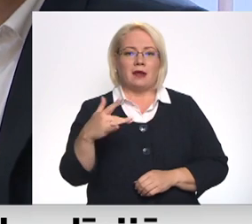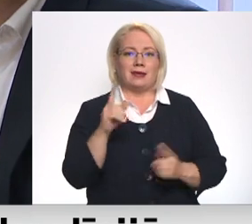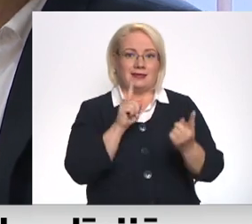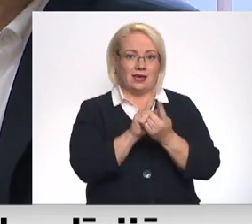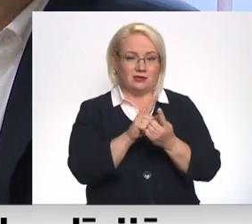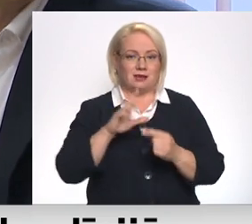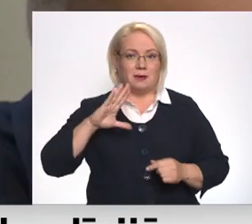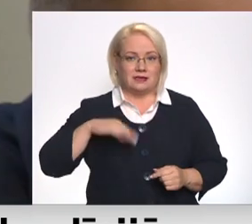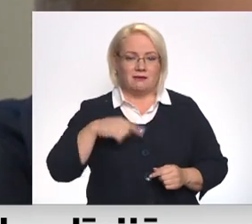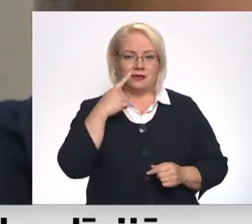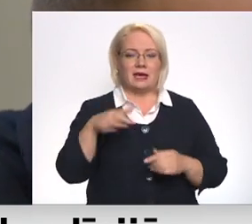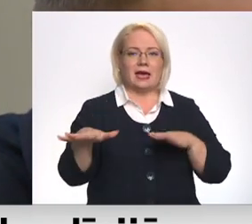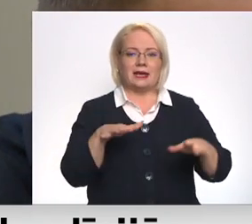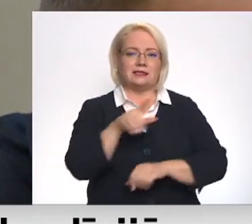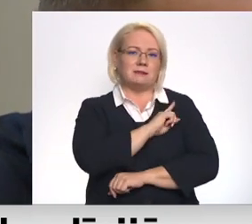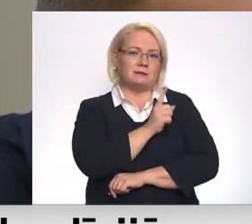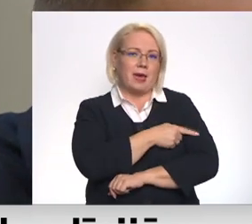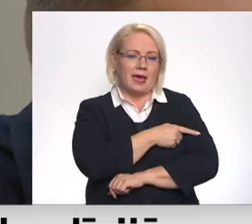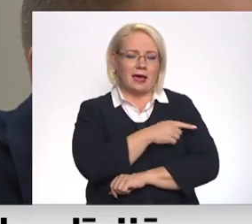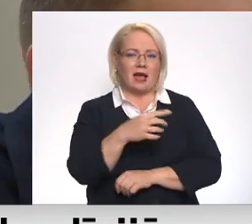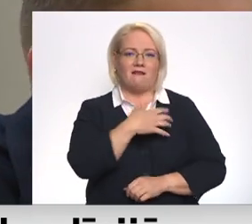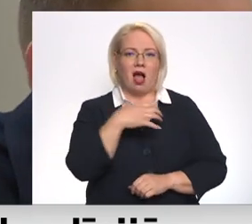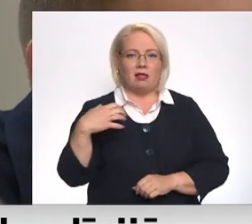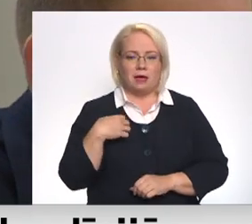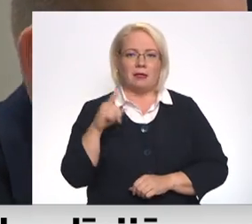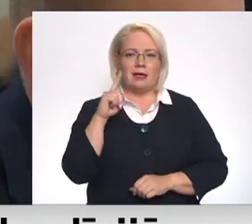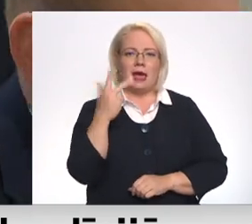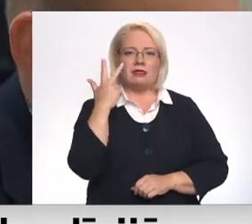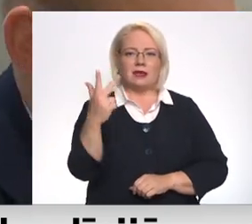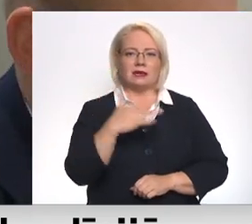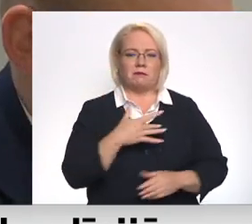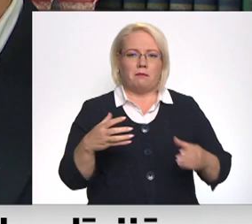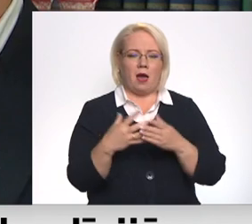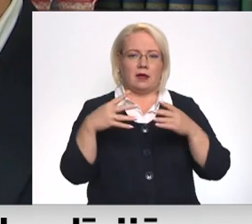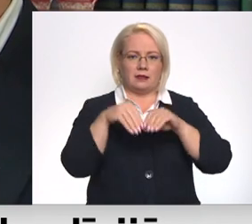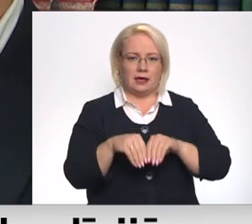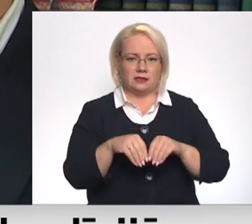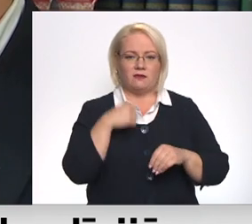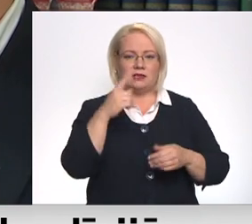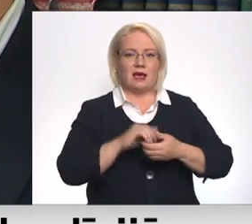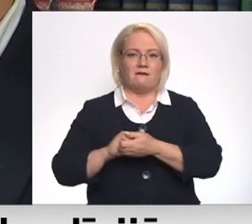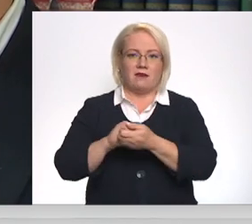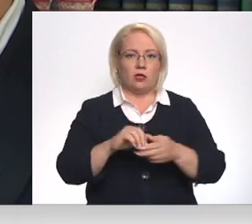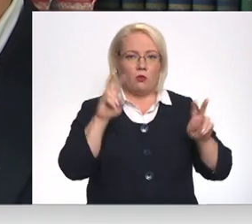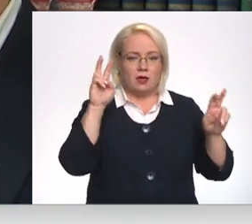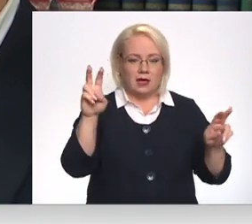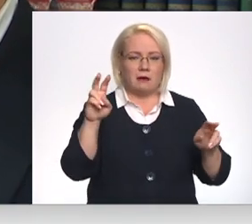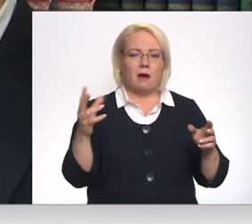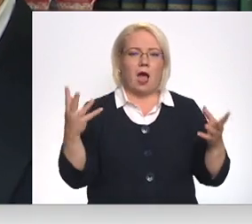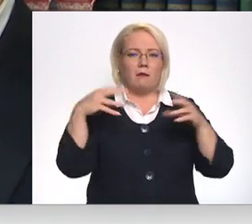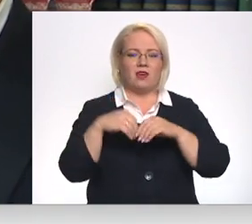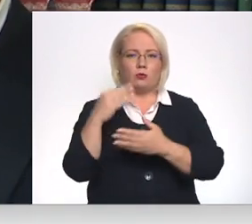uzsver, ka rīcības spējīga valdības modeli redz tikai trīs partijas sastāvā. Vienotība, apvienotās saraksts un nacionāla apvienība.